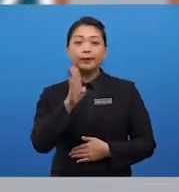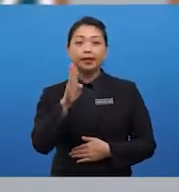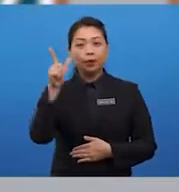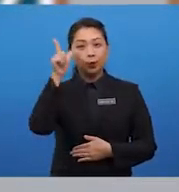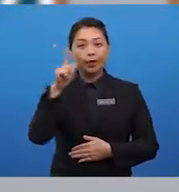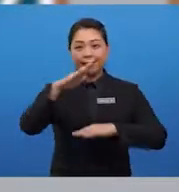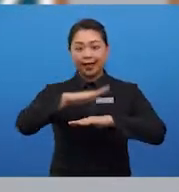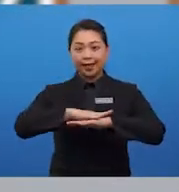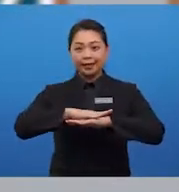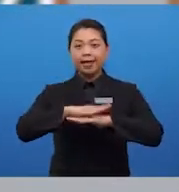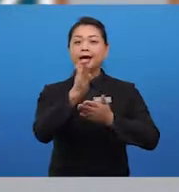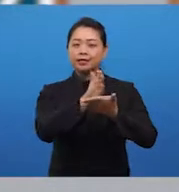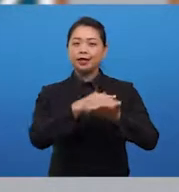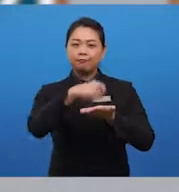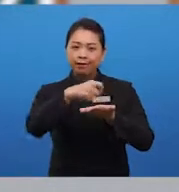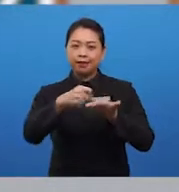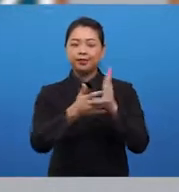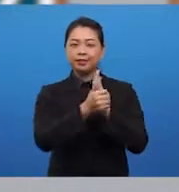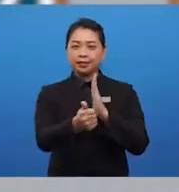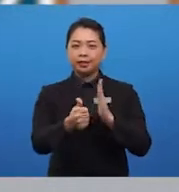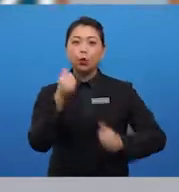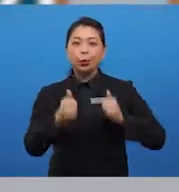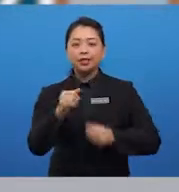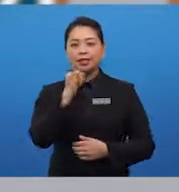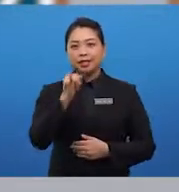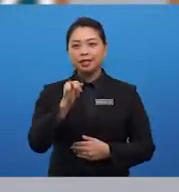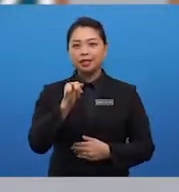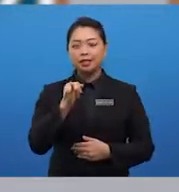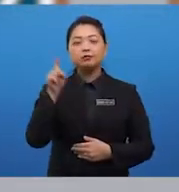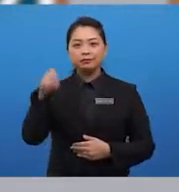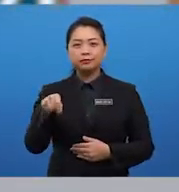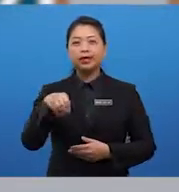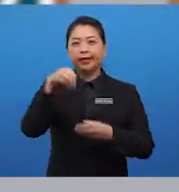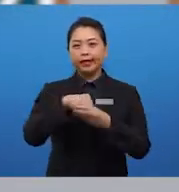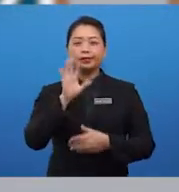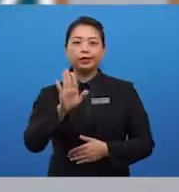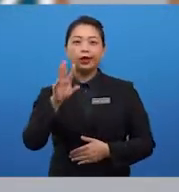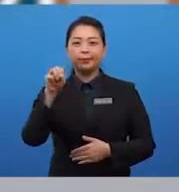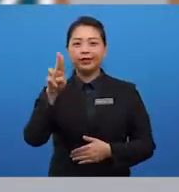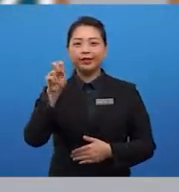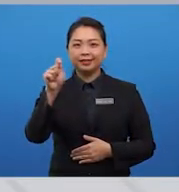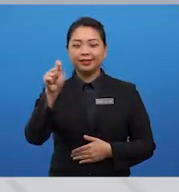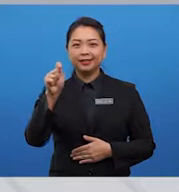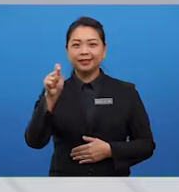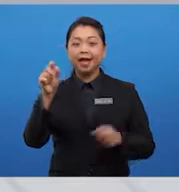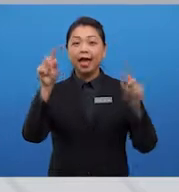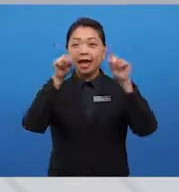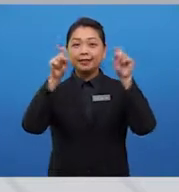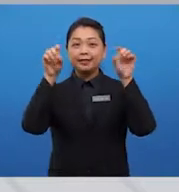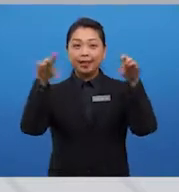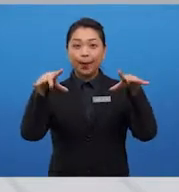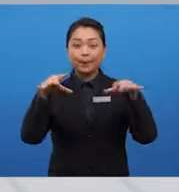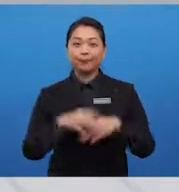menulis dalam Kolej Tingkatan Anda. Sekarang,